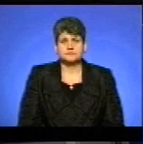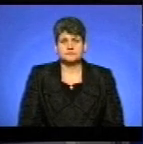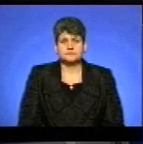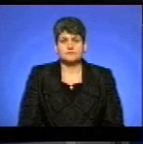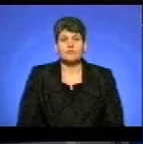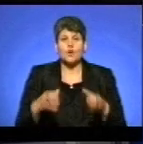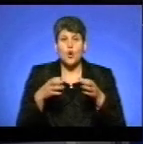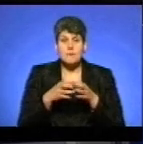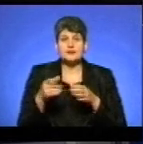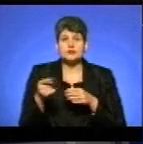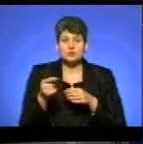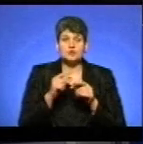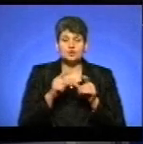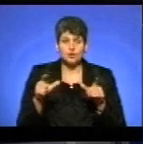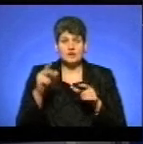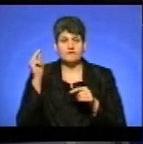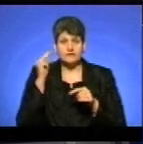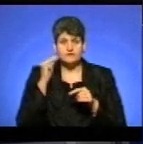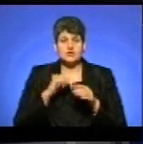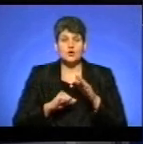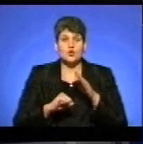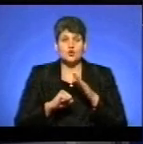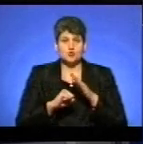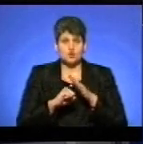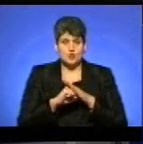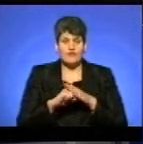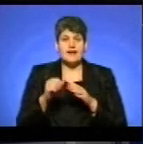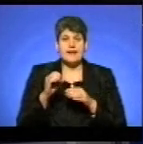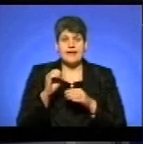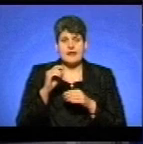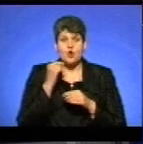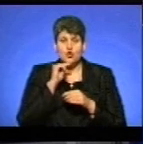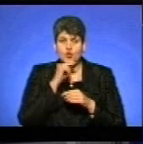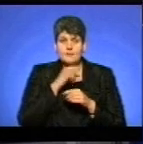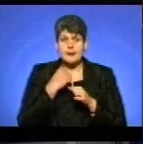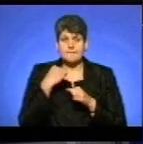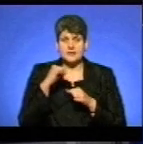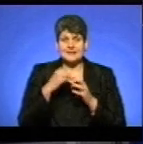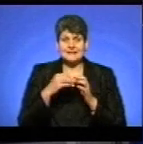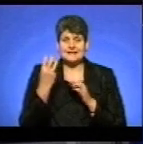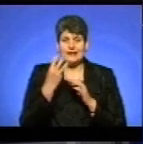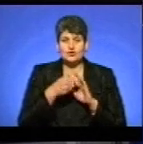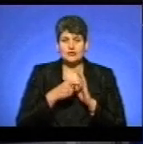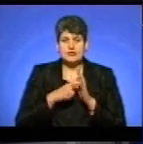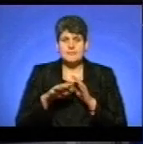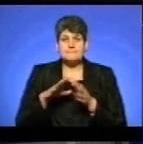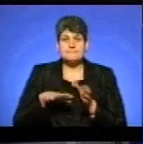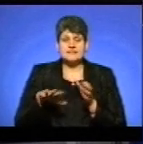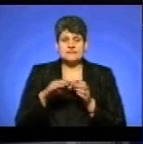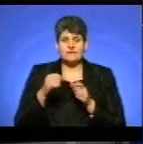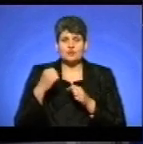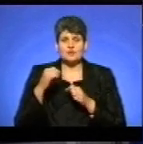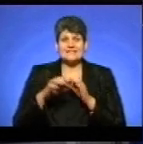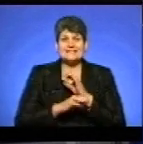Команда Тернопільської школи з вивчення основ економіки перемогла у зональних змаганнях серед третьокласників «Масиву Східний» на іграх